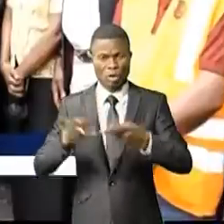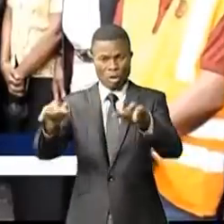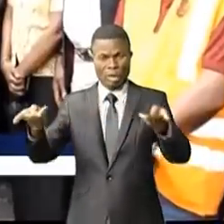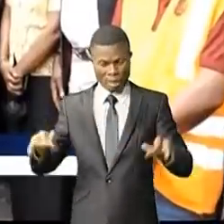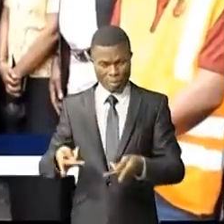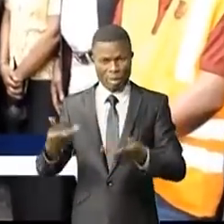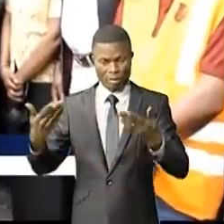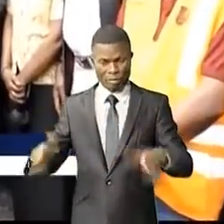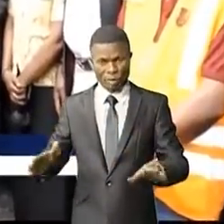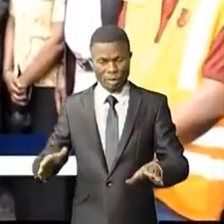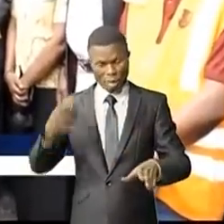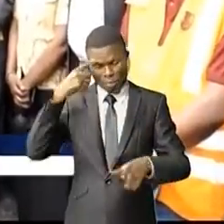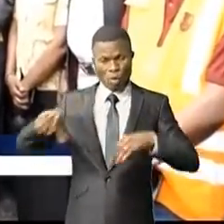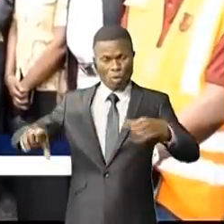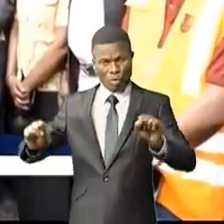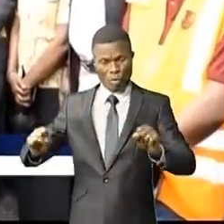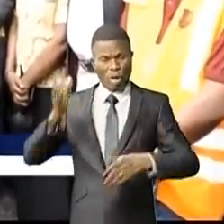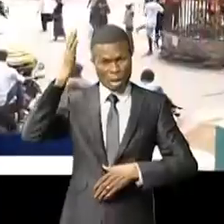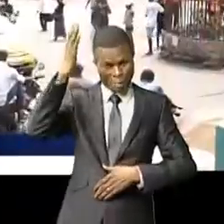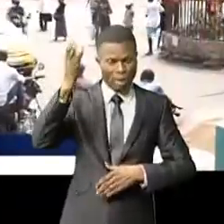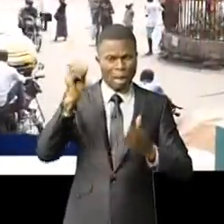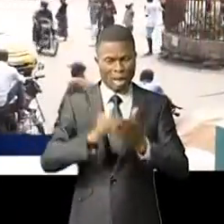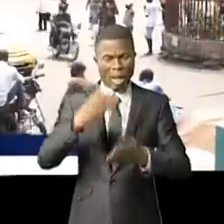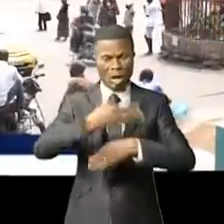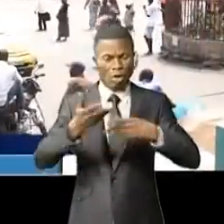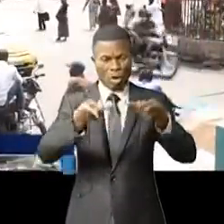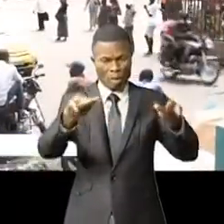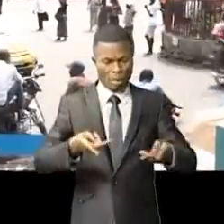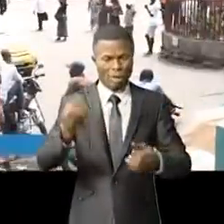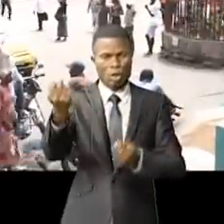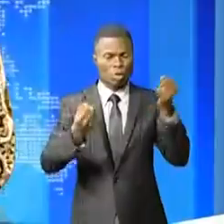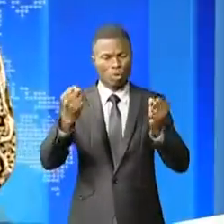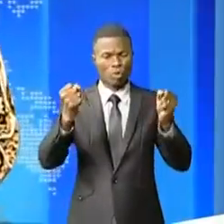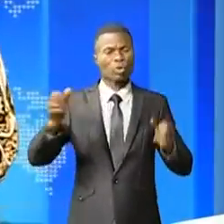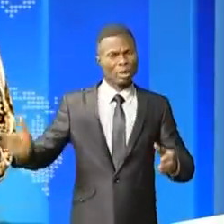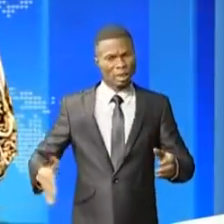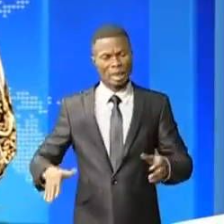publiques pour une motocycliste viendra ensuite le tour des véhicules.